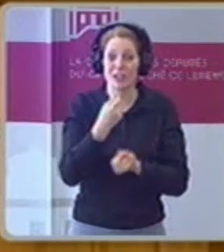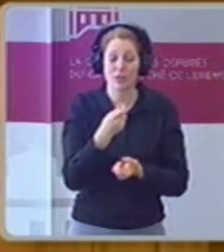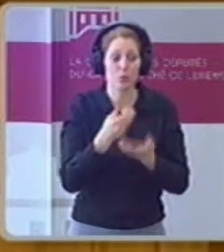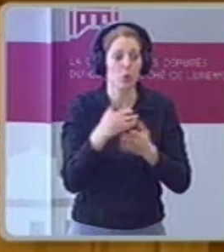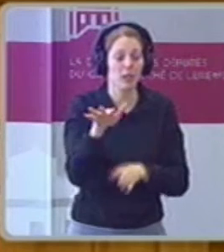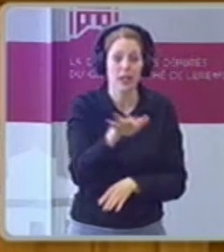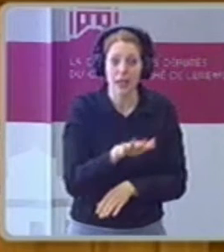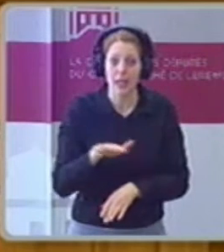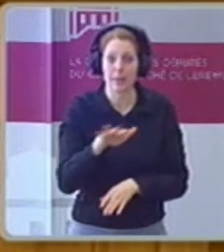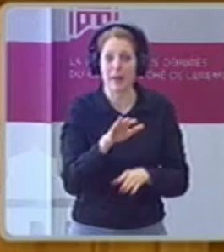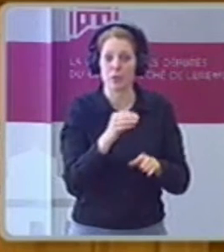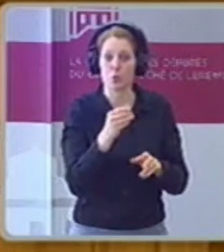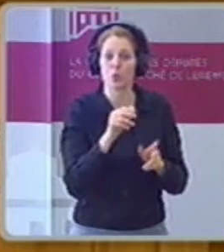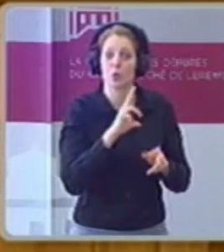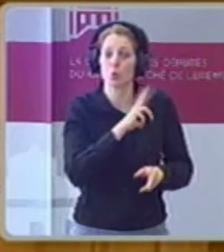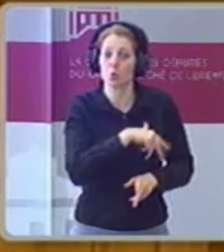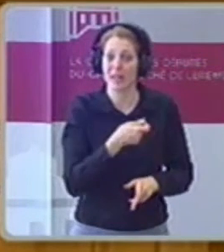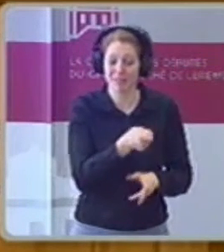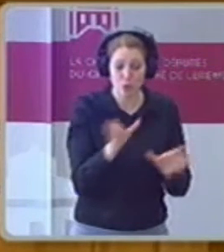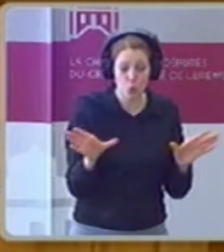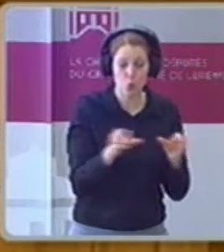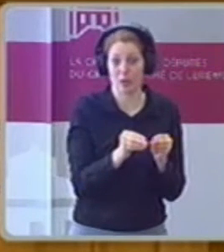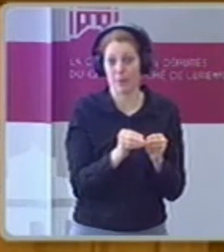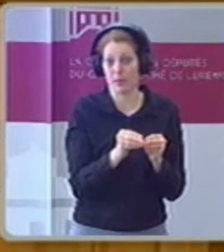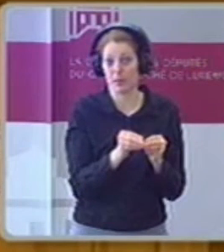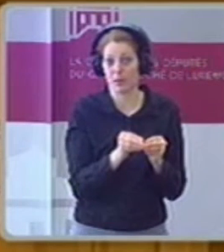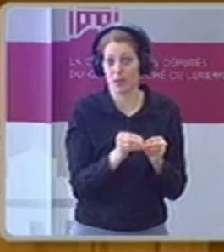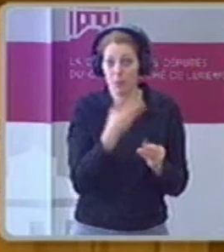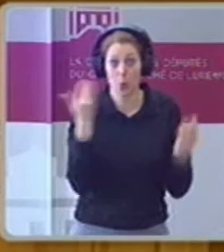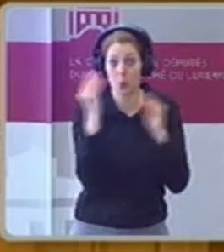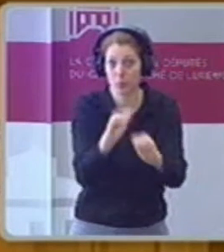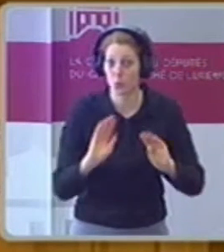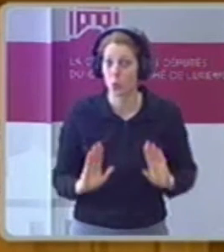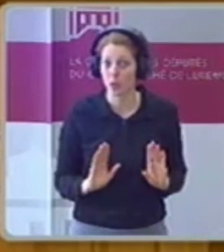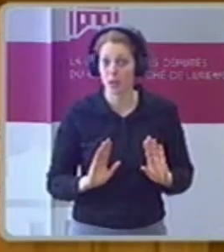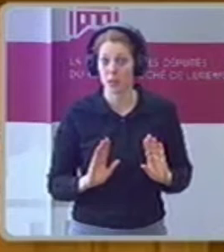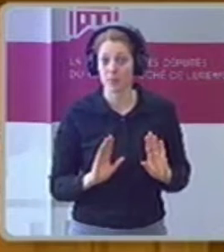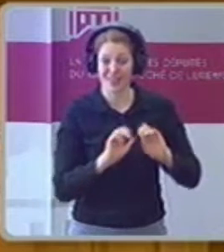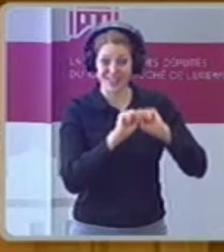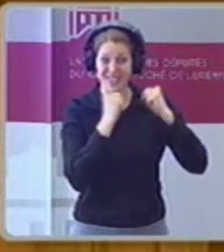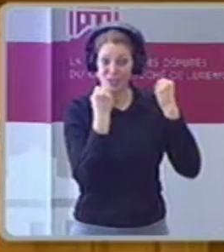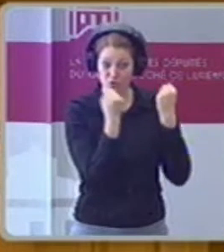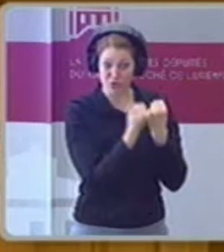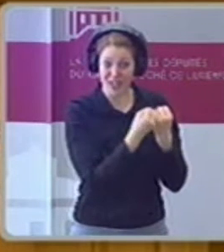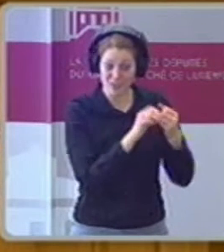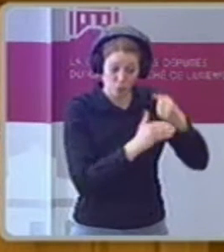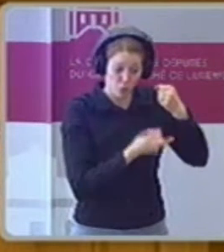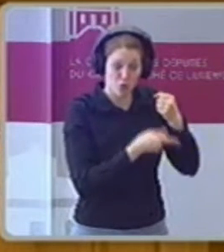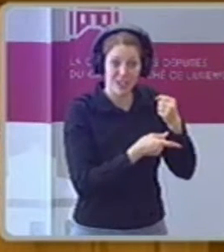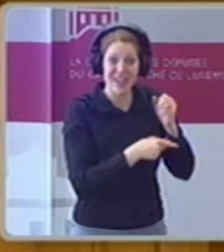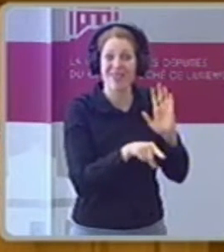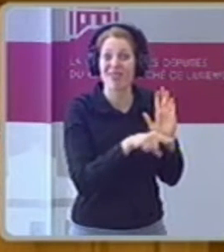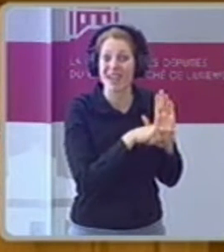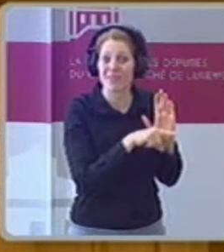haben aber ein Defizit. Und Leute dabei sind nur noch der Rede von gestern gemengt. Wir hatten dann einen Überschuss am